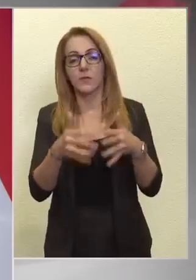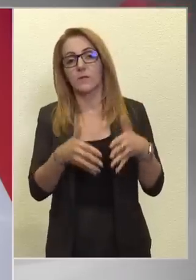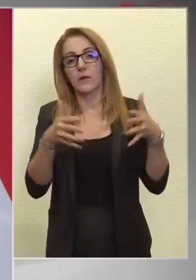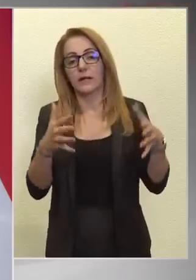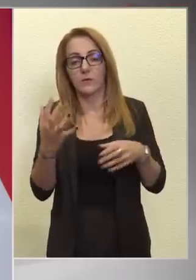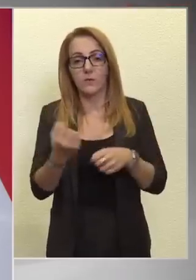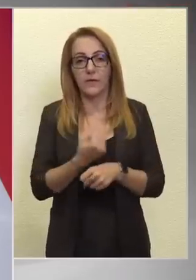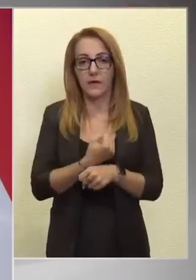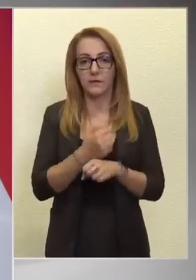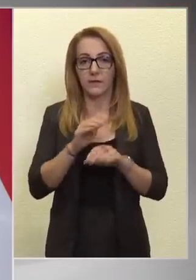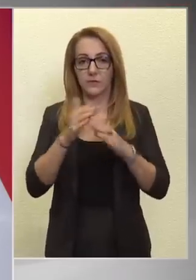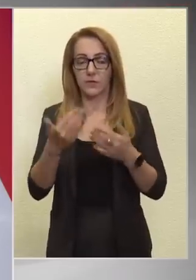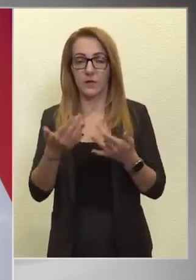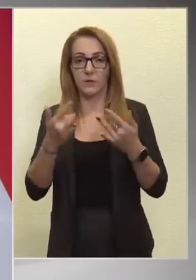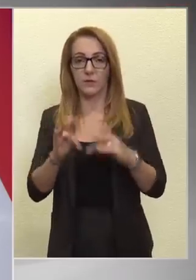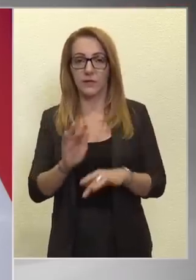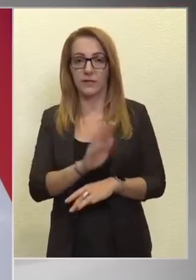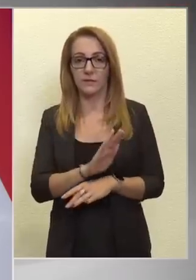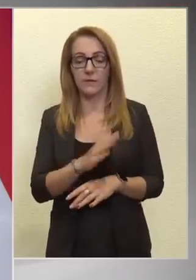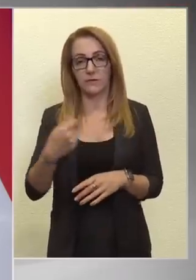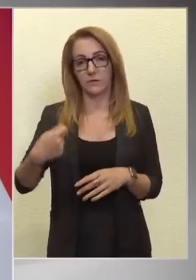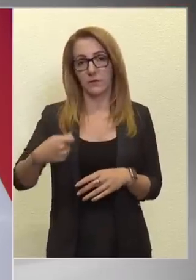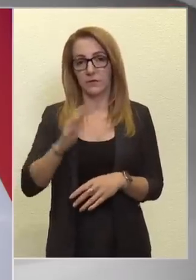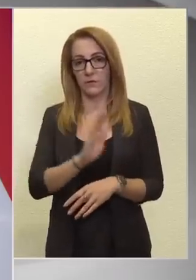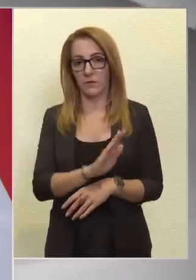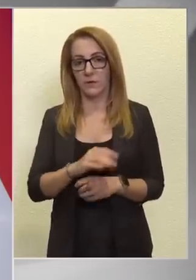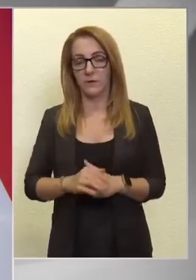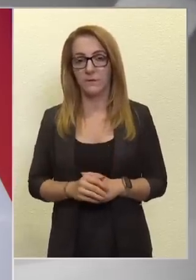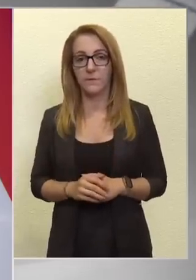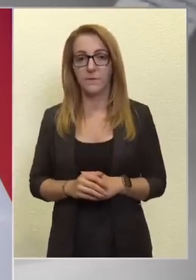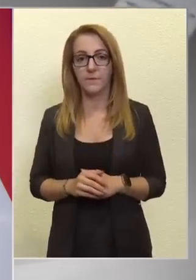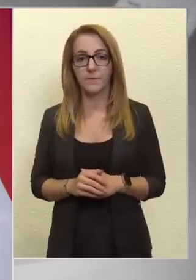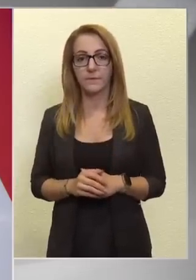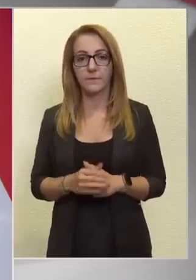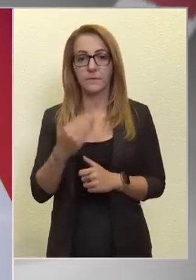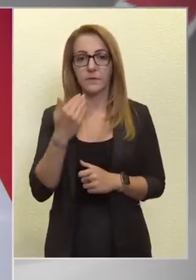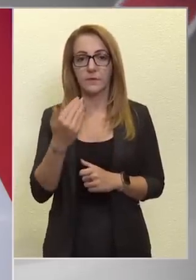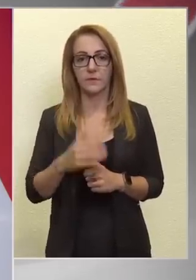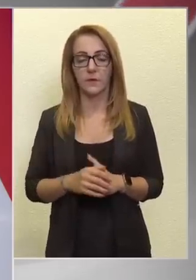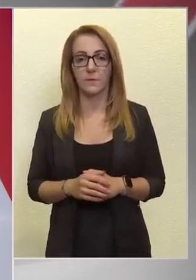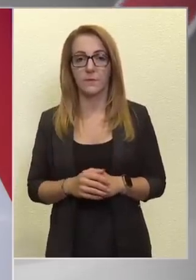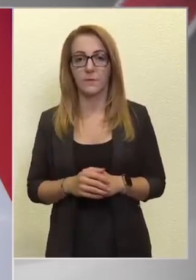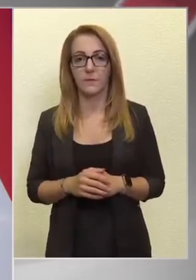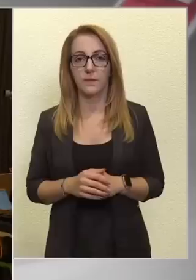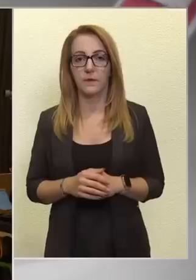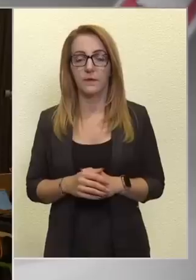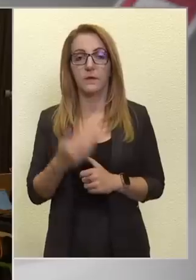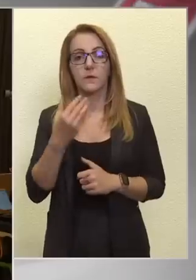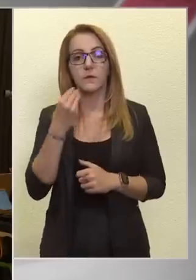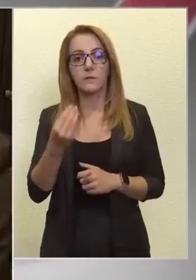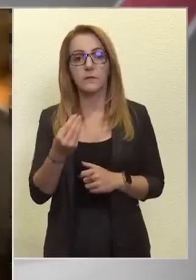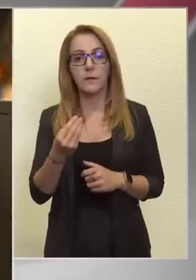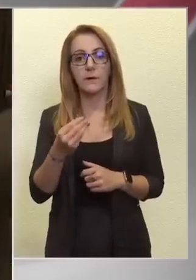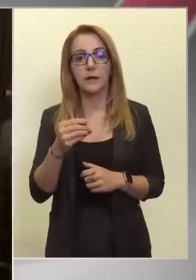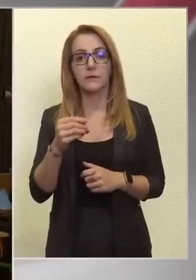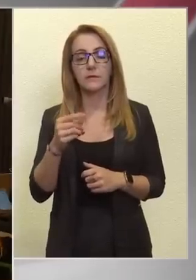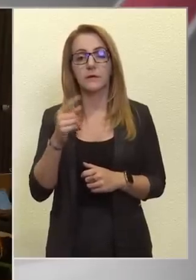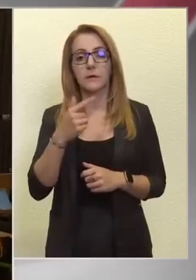nyertese a kialakult helyzetnek és a szankcióknak. Köszönöm. Köszönöm szépen, TV2.